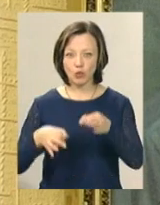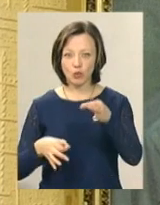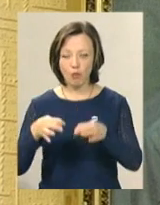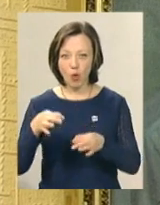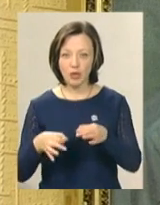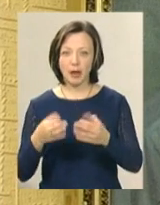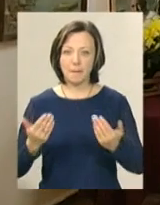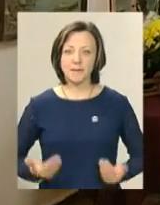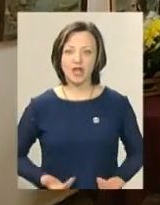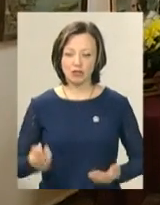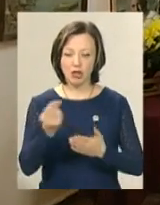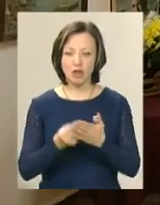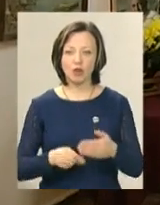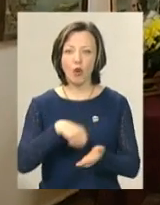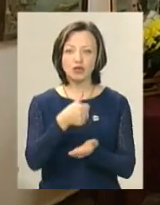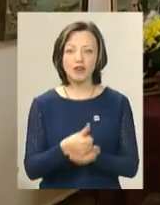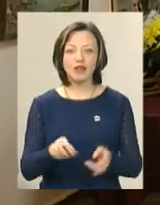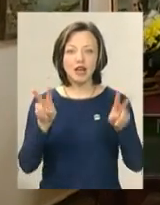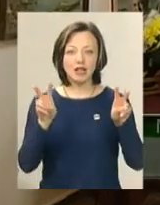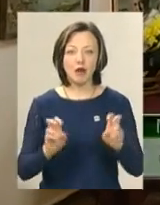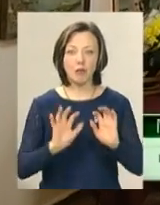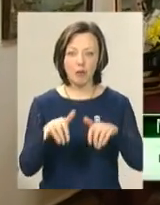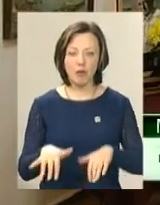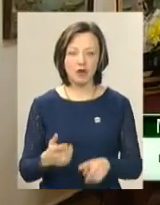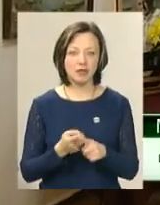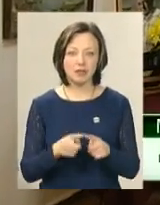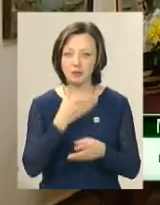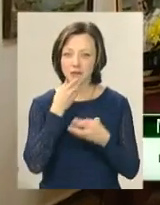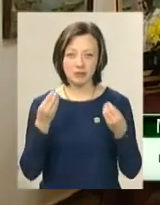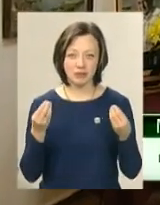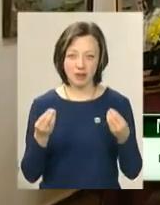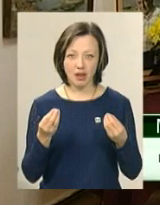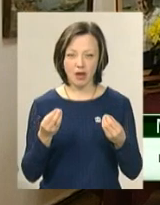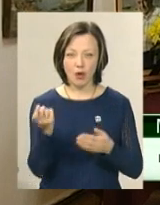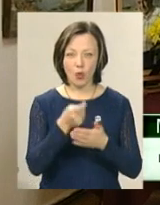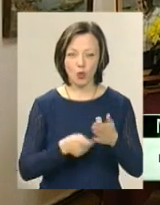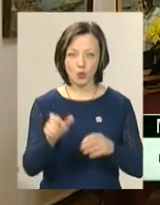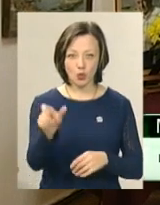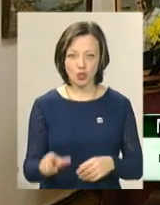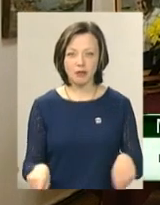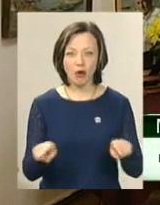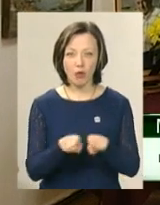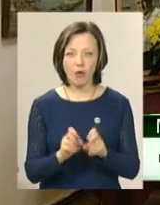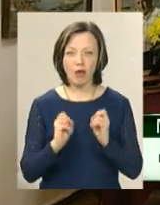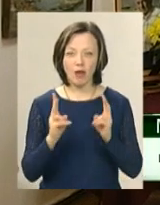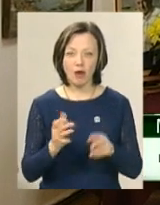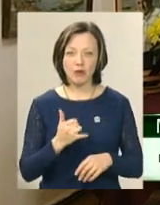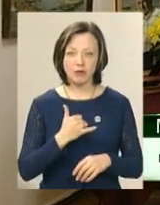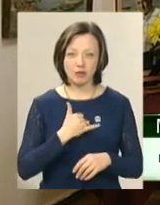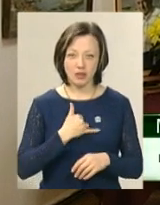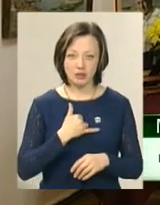Основна тема мори. Це найпрекрасній, чудовий живописець, і такого, як в нас, як